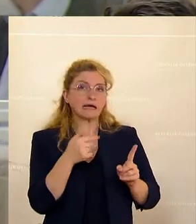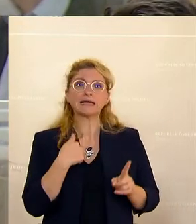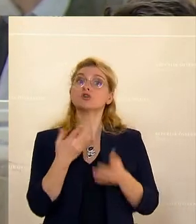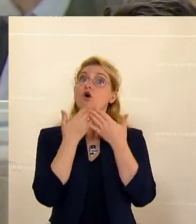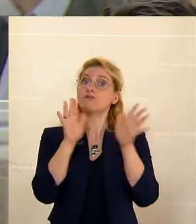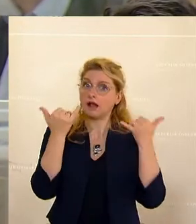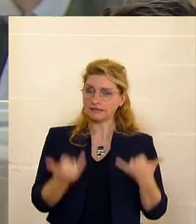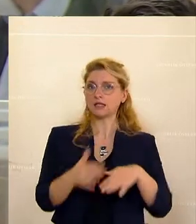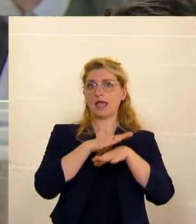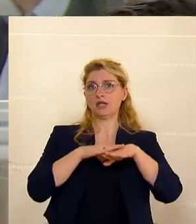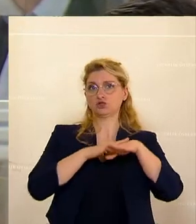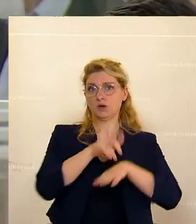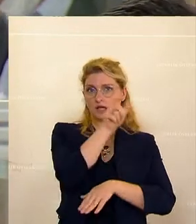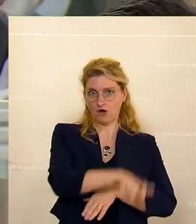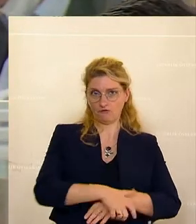öffentlich.